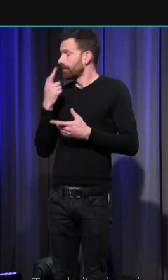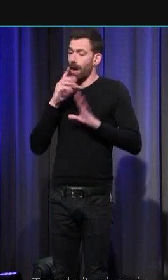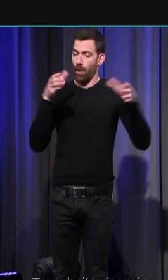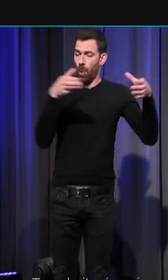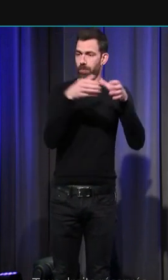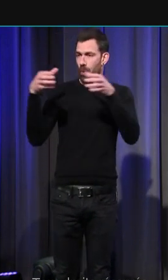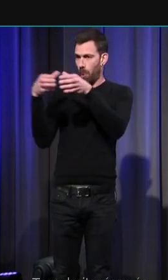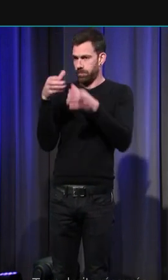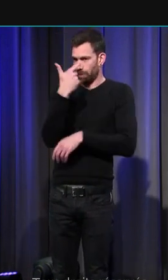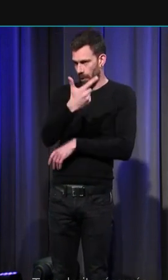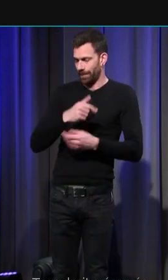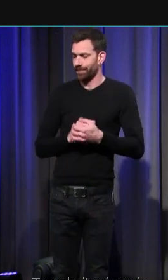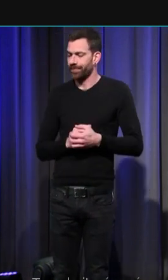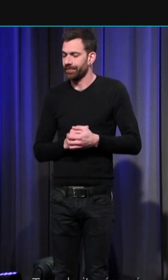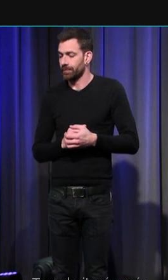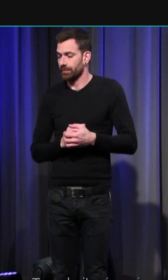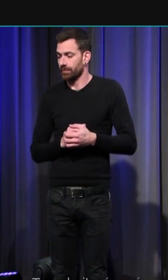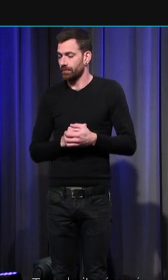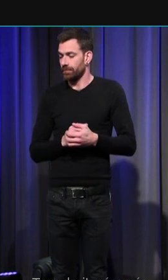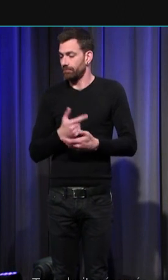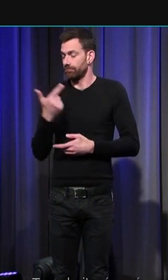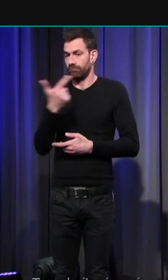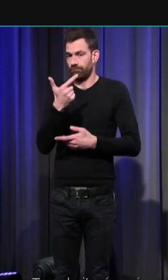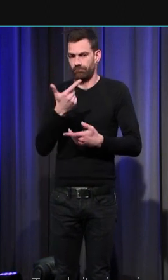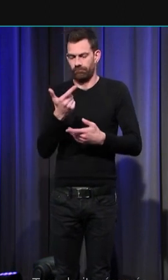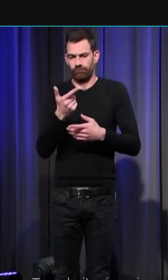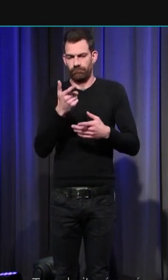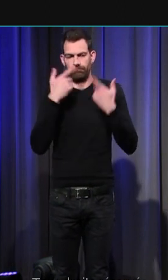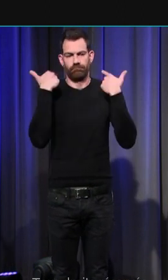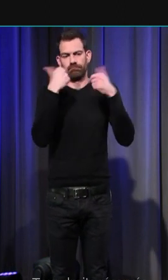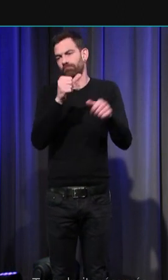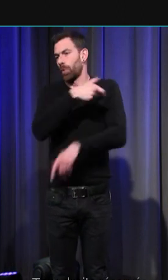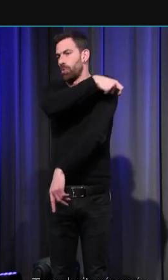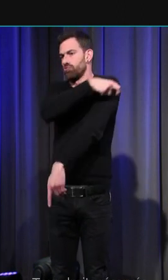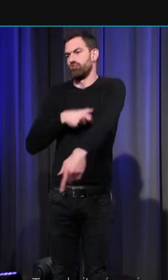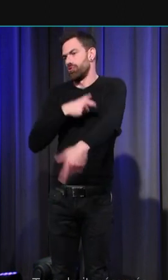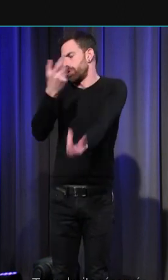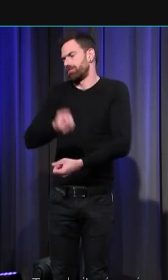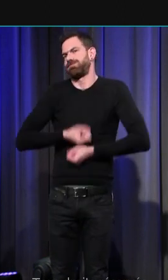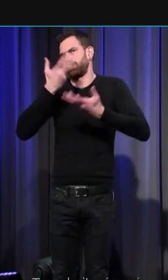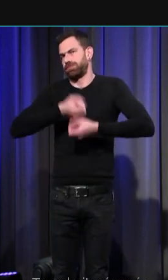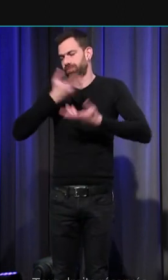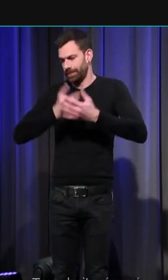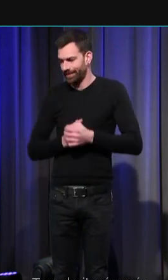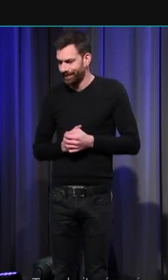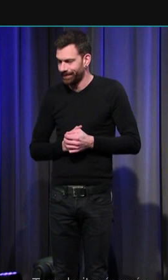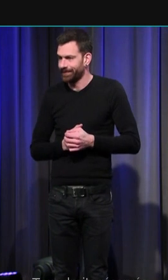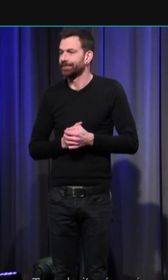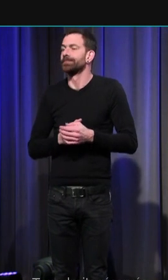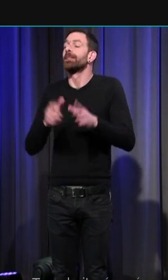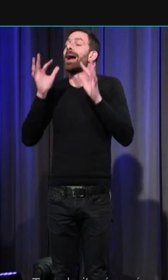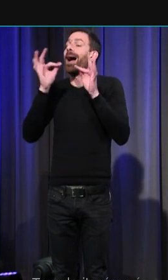personnages qui manifestent ostensiblement leur deuil concernant l'expression de l'émotion